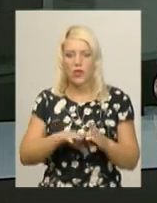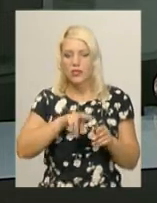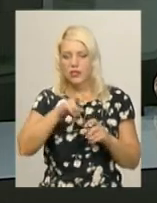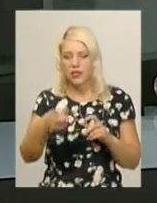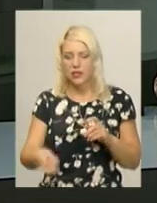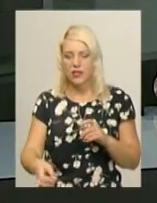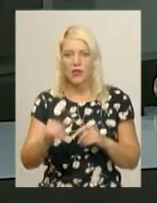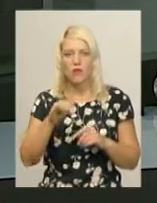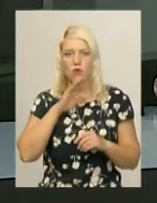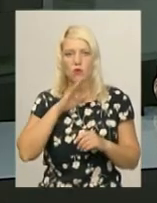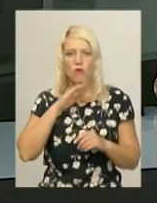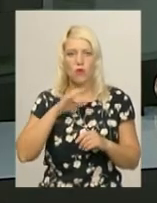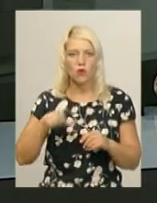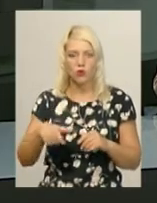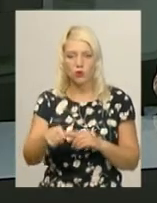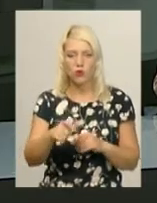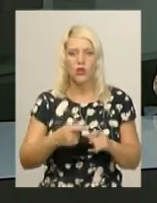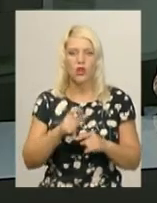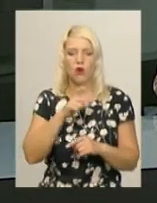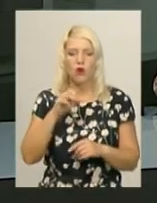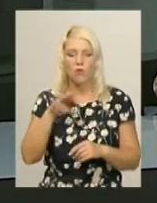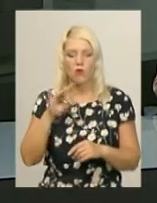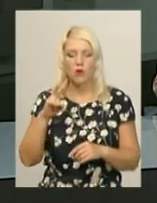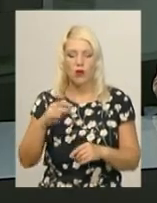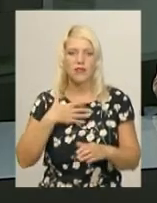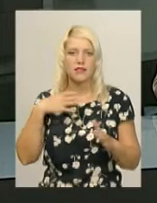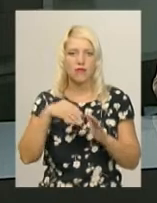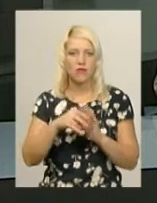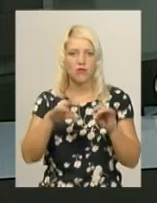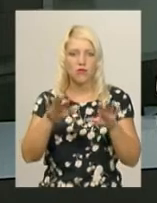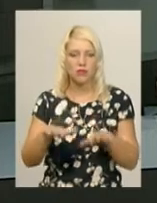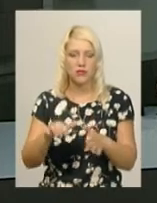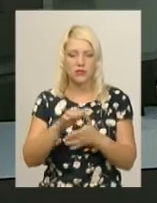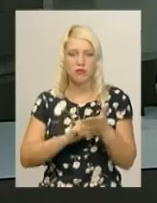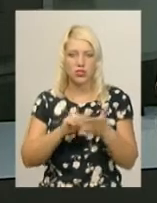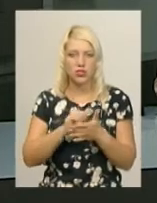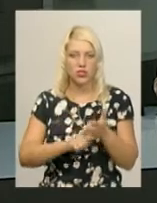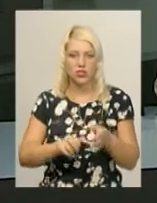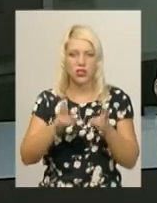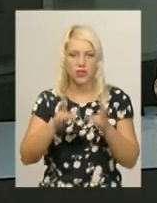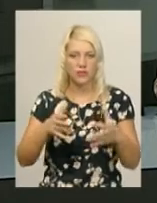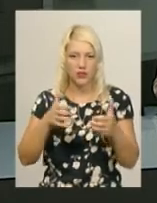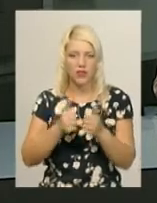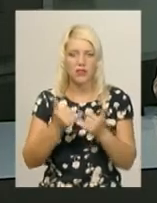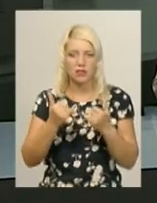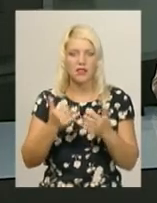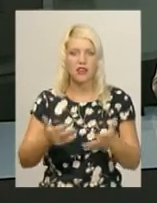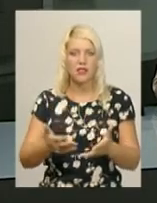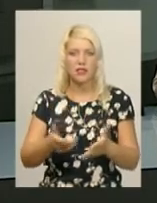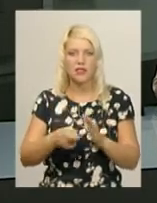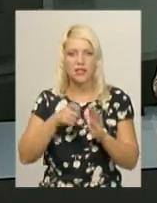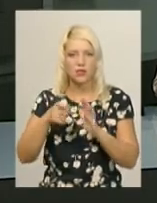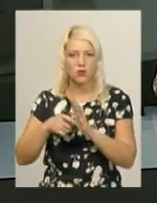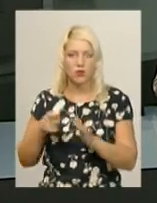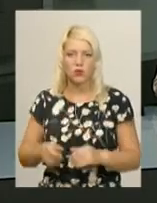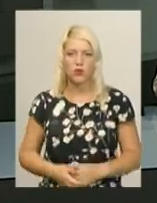Хомору. Водій загинув на місці. Причини дорожньо-транспортної пригоди наразі встановлюють правоохоронці. У